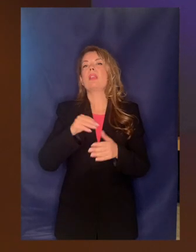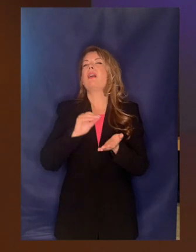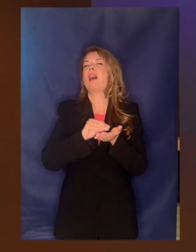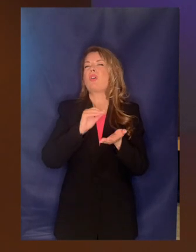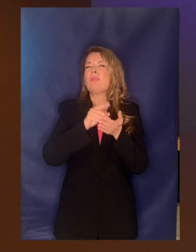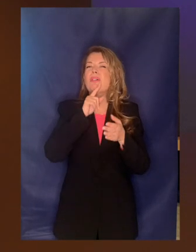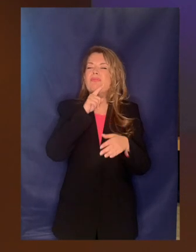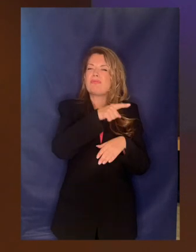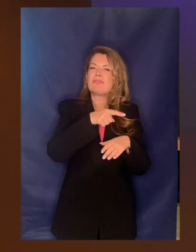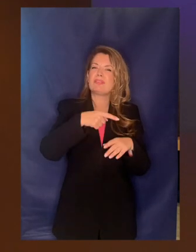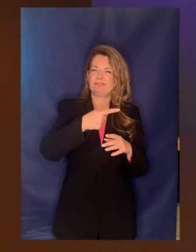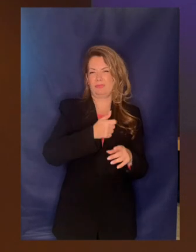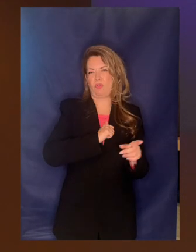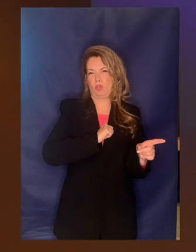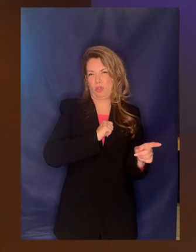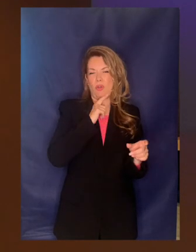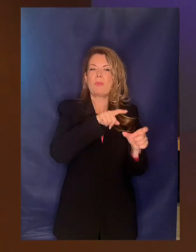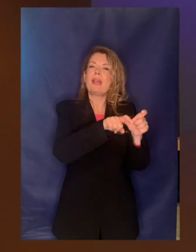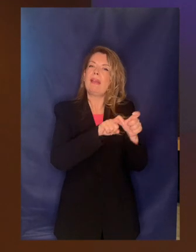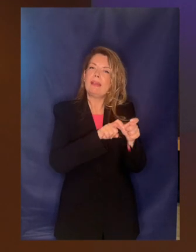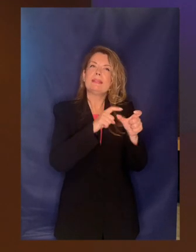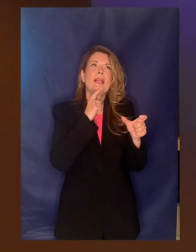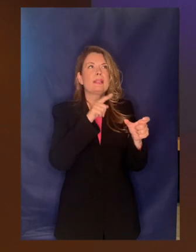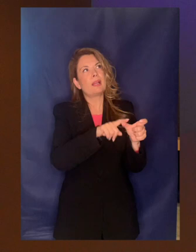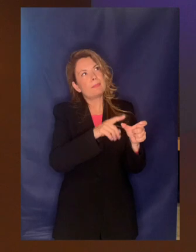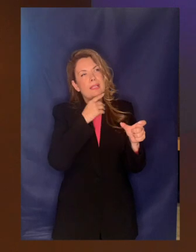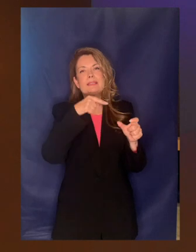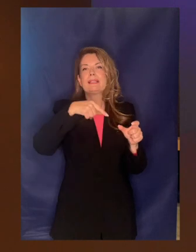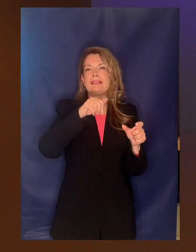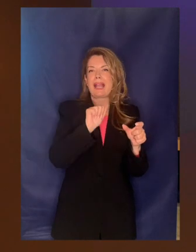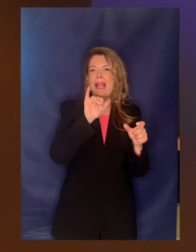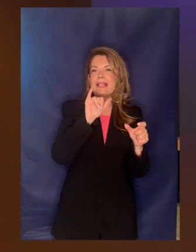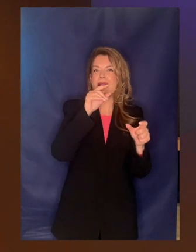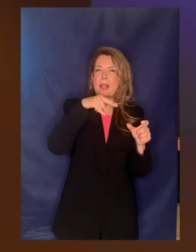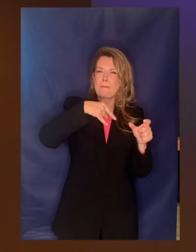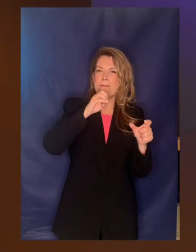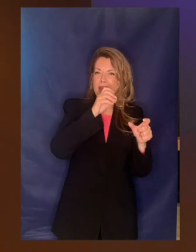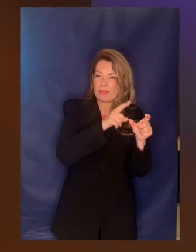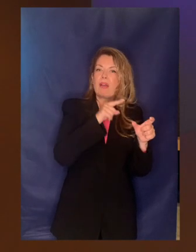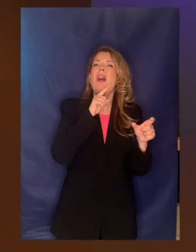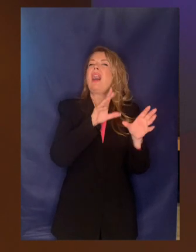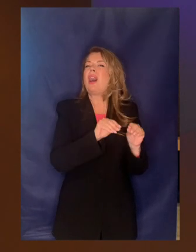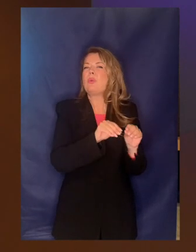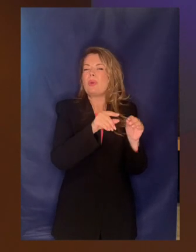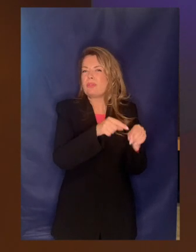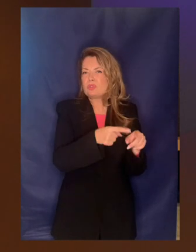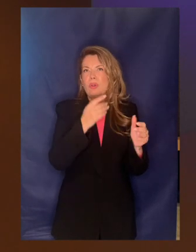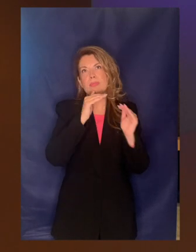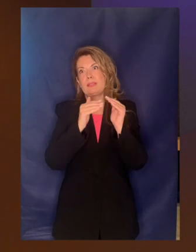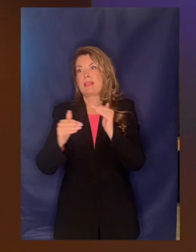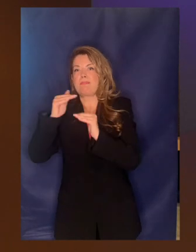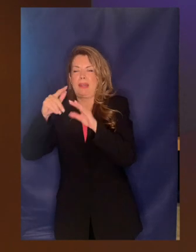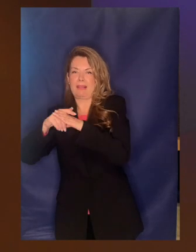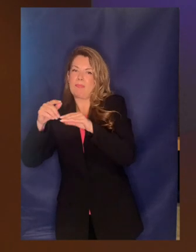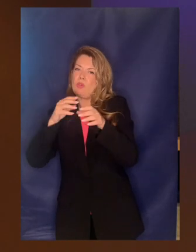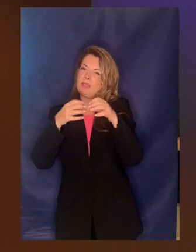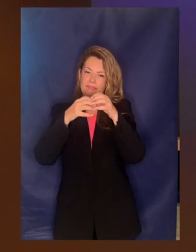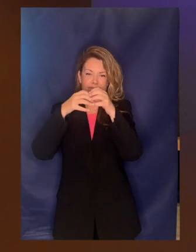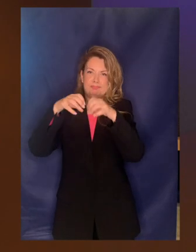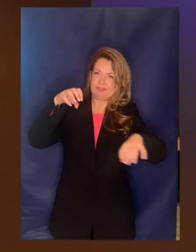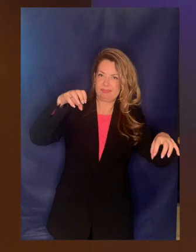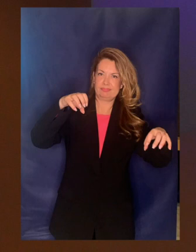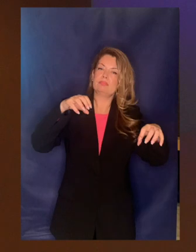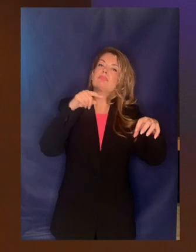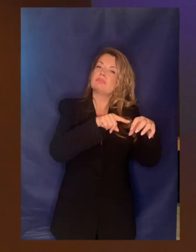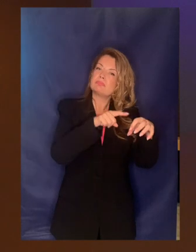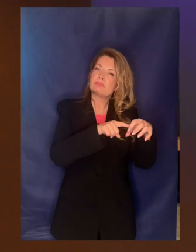η θηγατρική του υπερταμείου το υπερταμείο κατέχει το 100% των μετοχών του ΤΑΙΠΕΔ